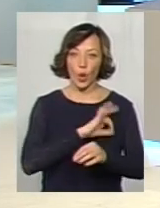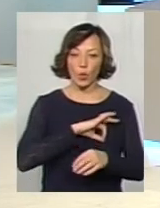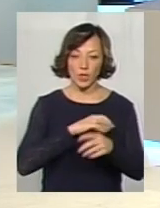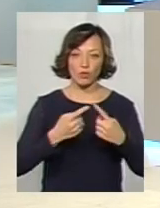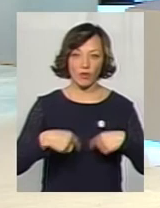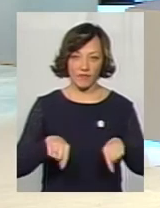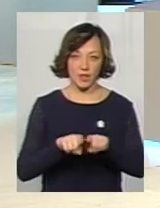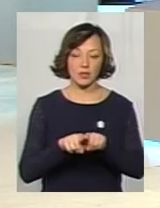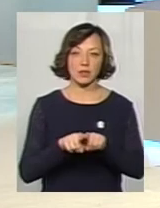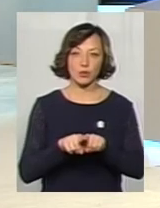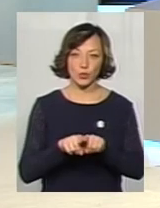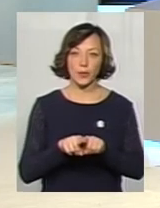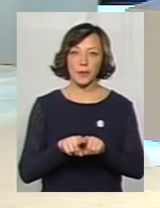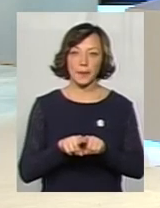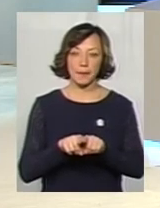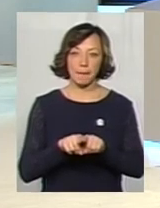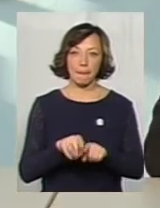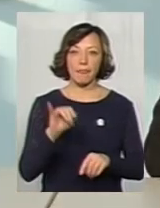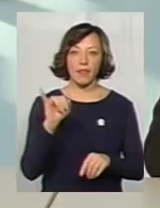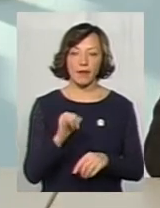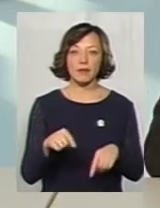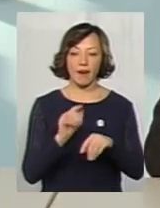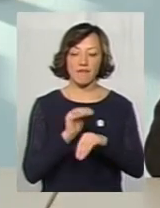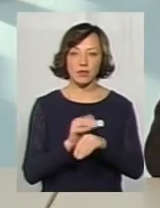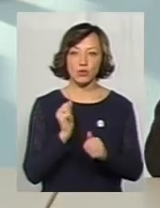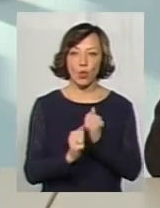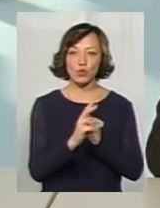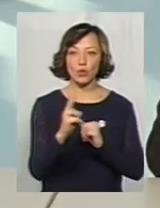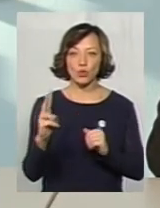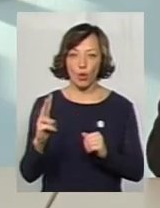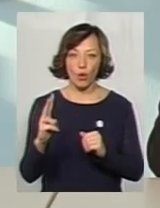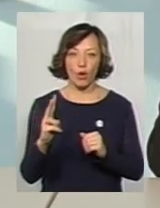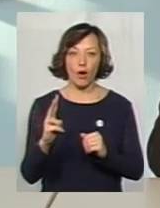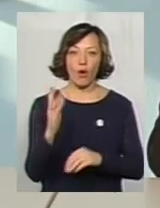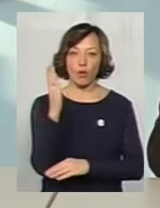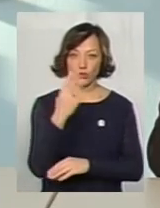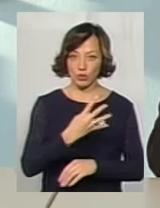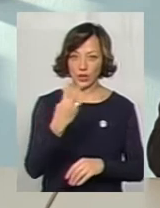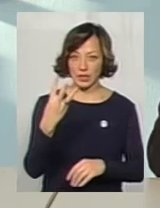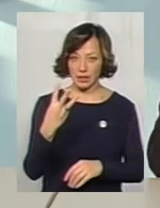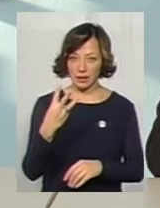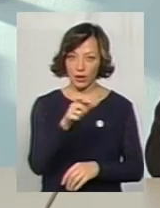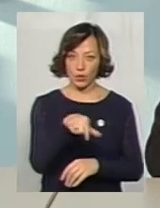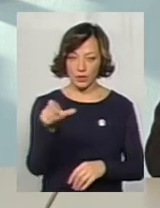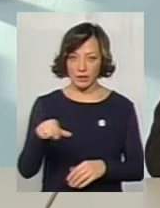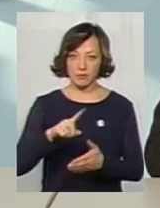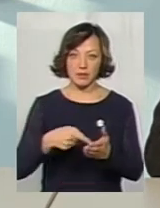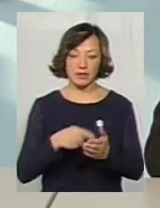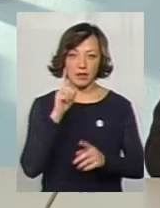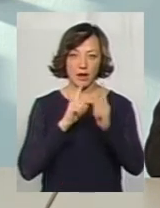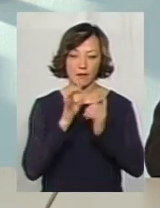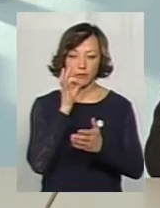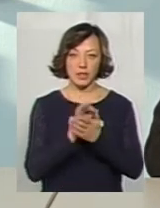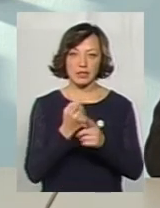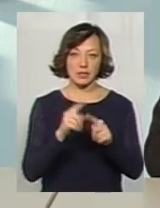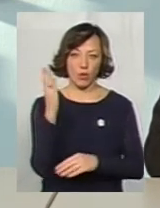відділу і так фактично кожен, хто голосує, голосує 43 людини в міській раді, він бере на себе відповідальність